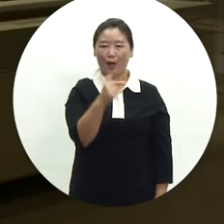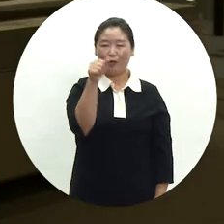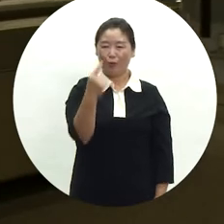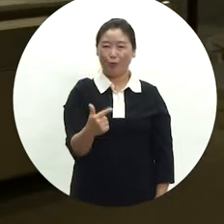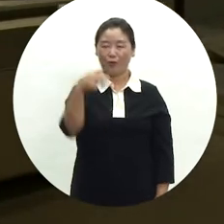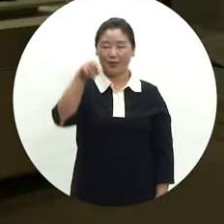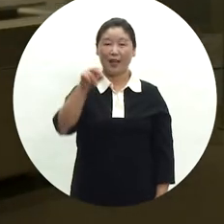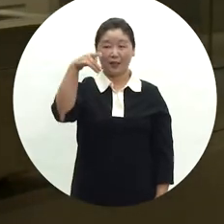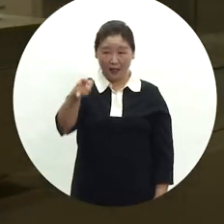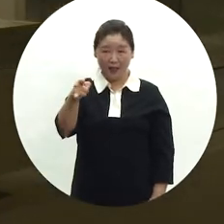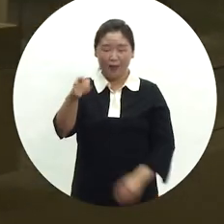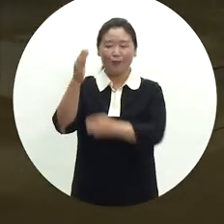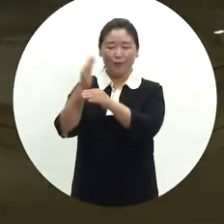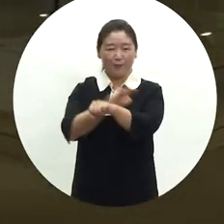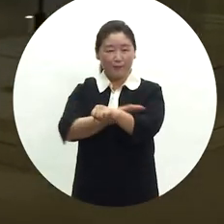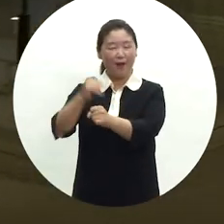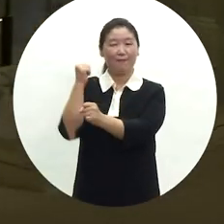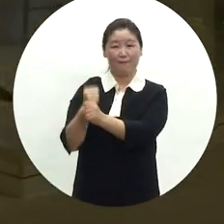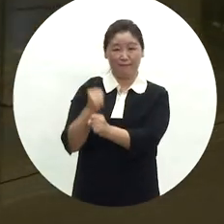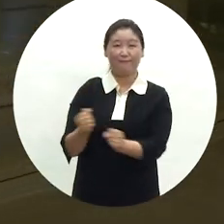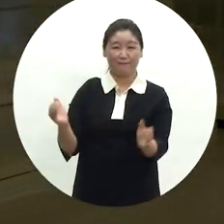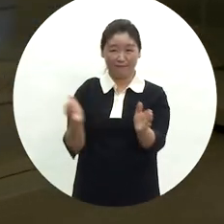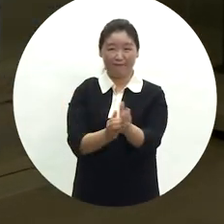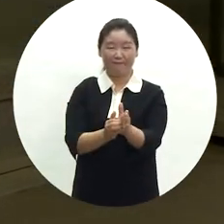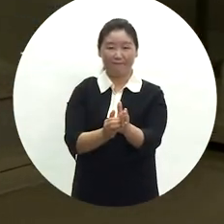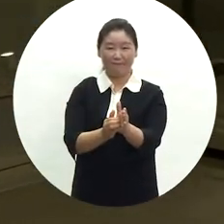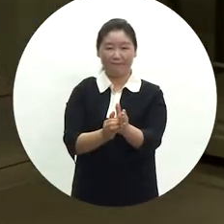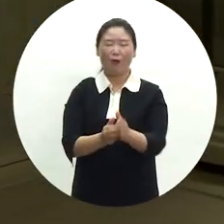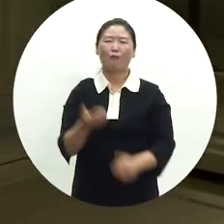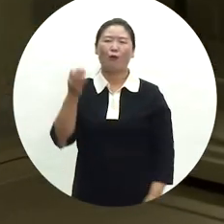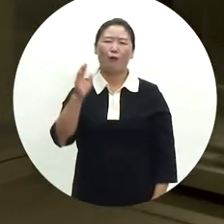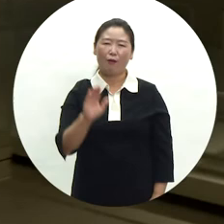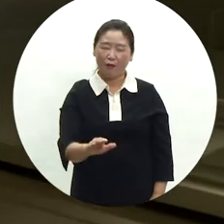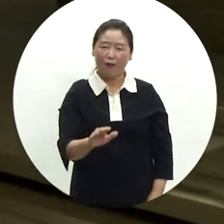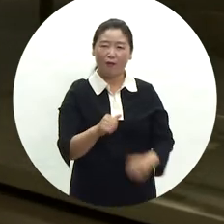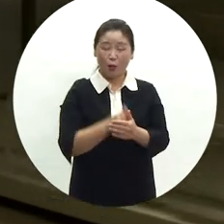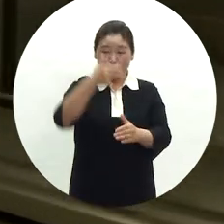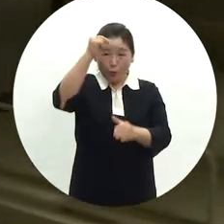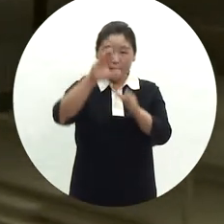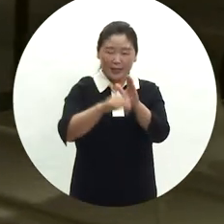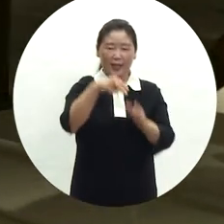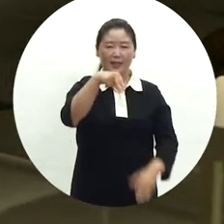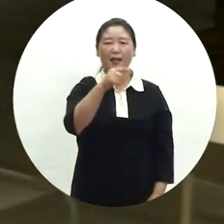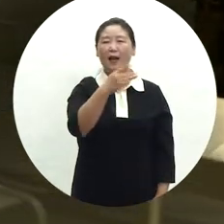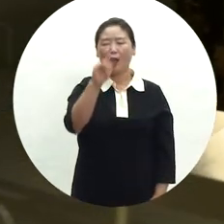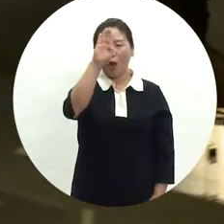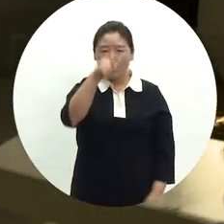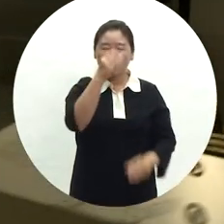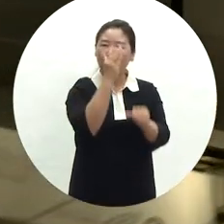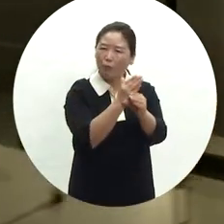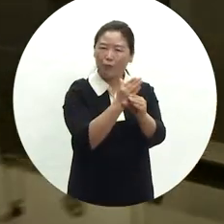중심으로 매우 잘 짜진 구성이었습니다. 다만 조선시대 사대부를 중심으로